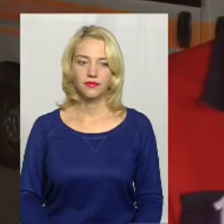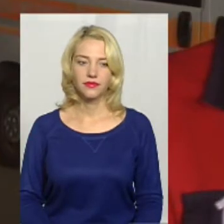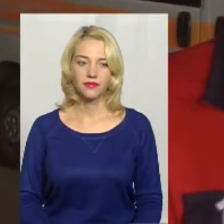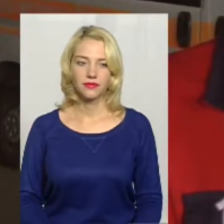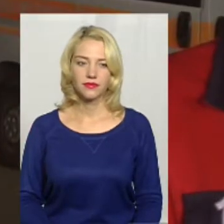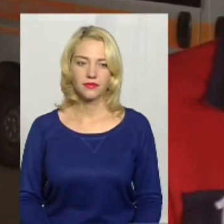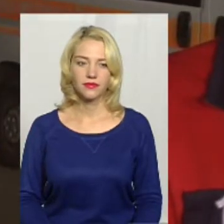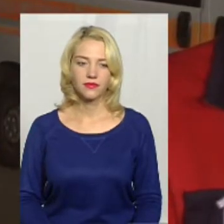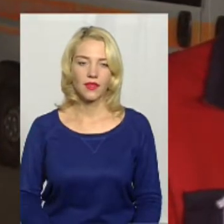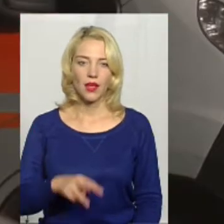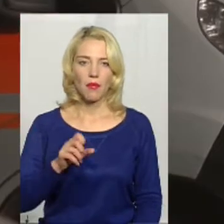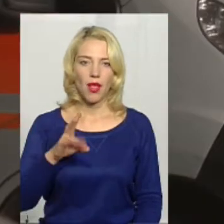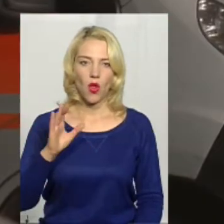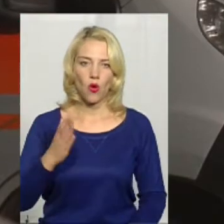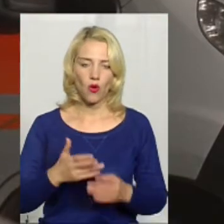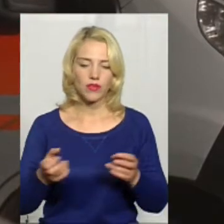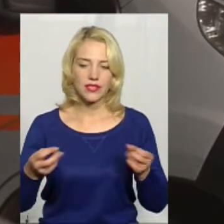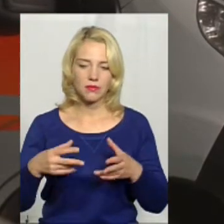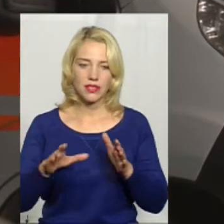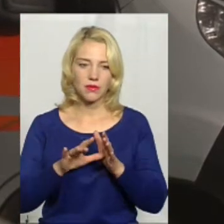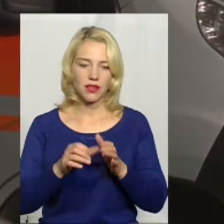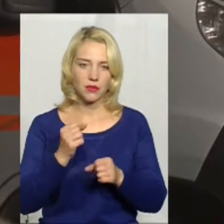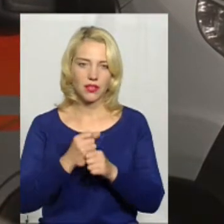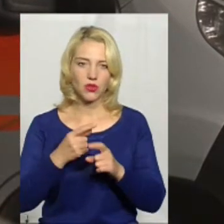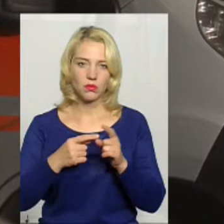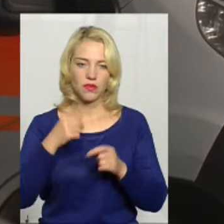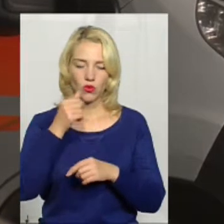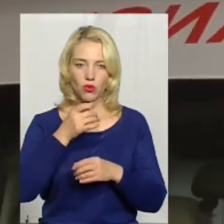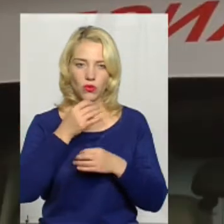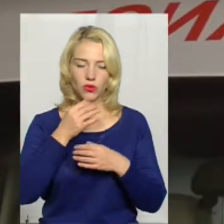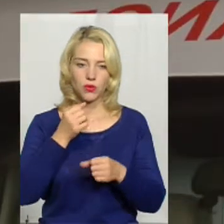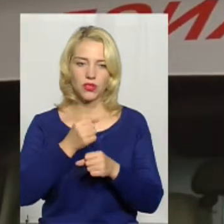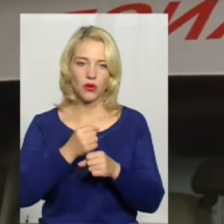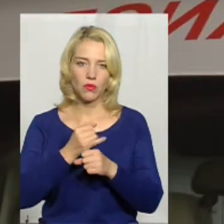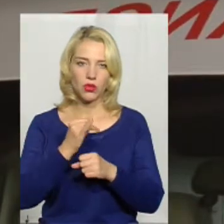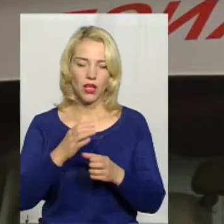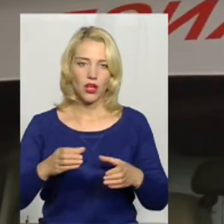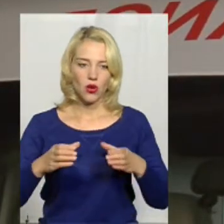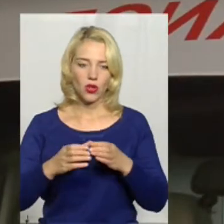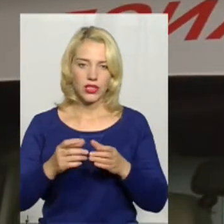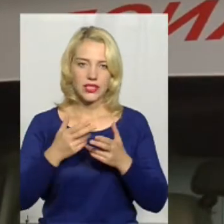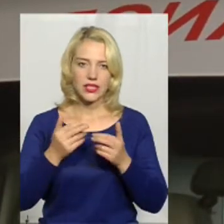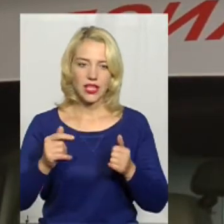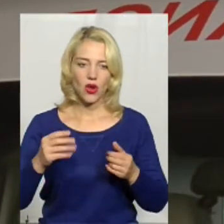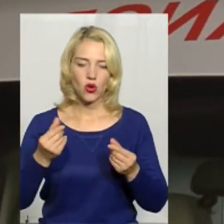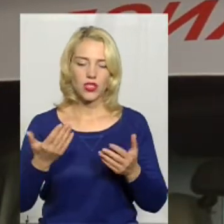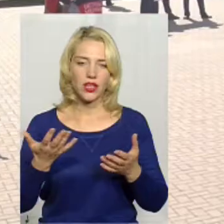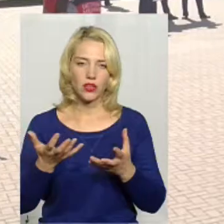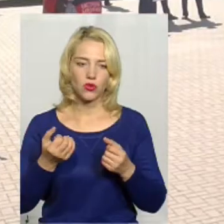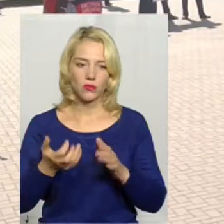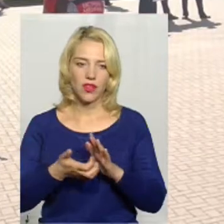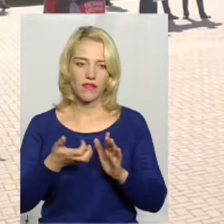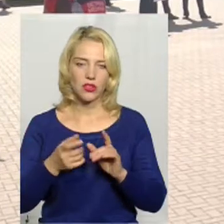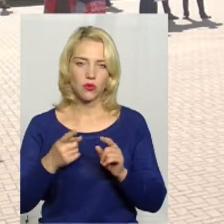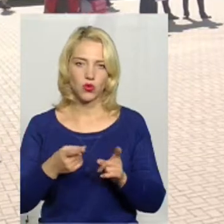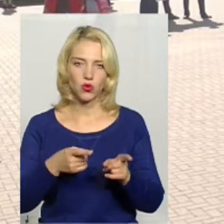Дмитро Гулько, водієм спецбергади, працює півроку. Каже, подобається робота та колектив. Та зізнається, грошей, які отримує, не вистачає. Тому